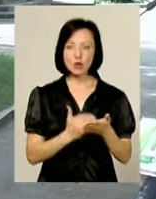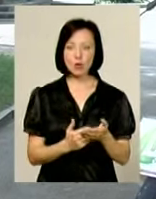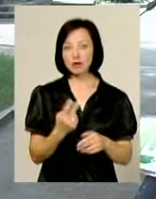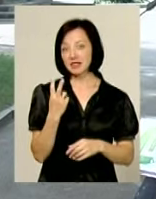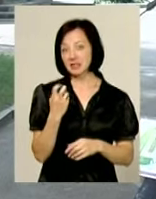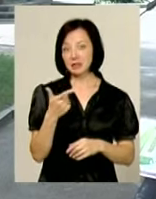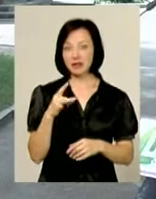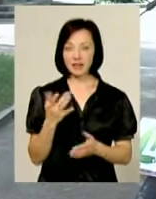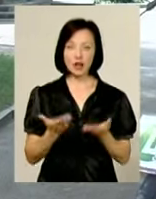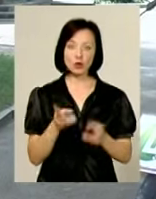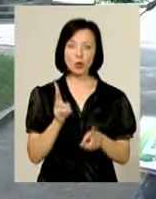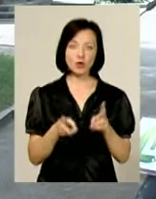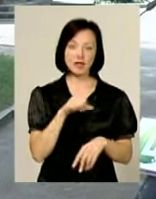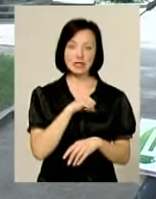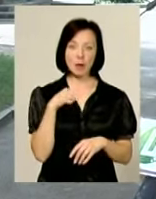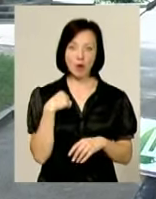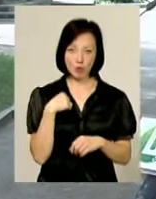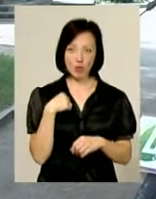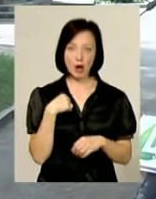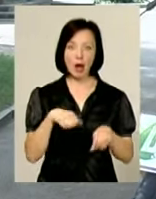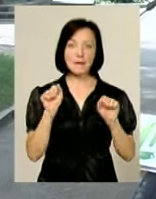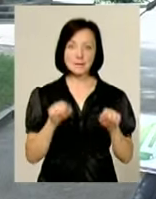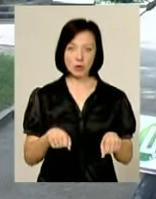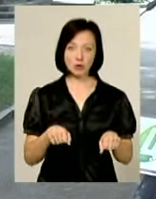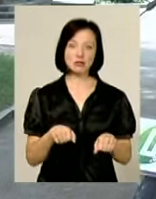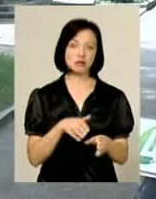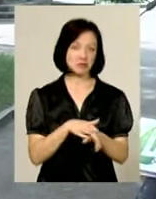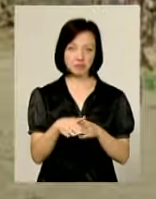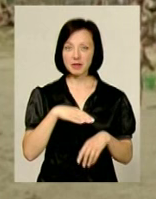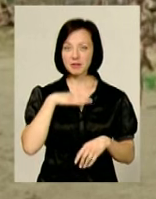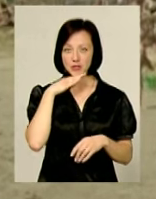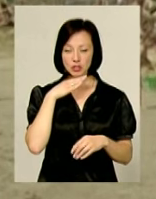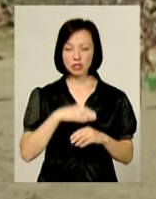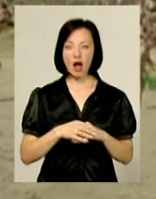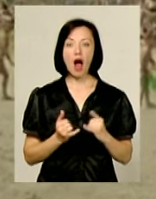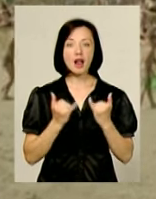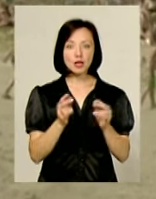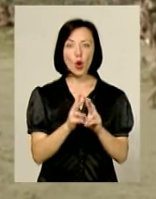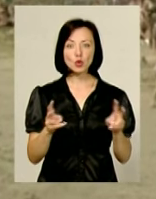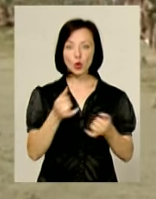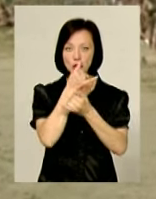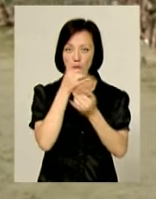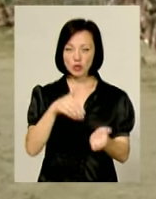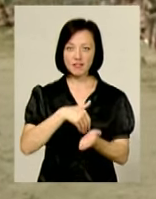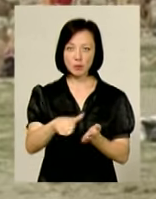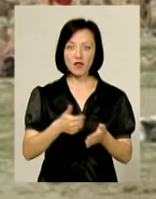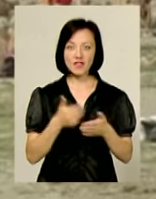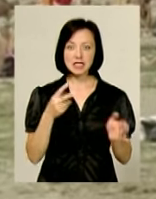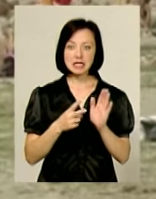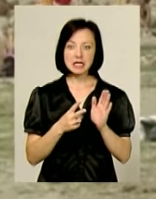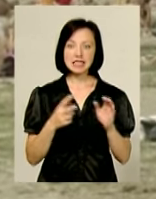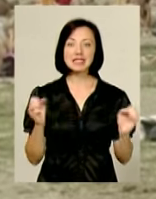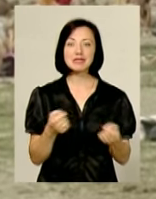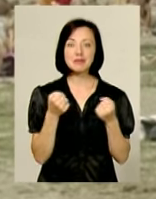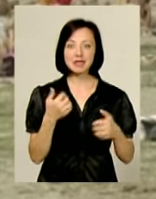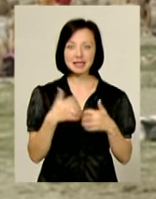200, якщо це готувати самому, може вполне вистачити. А для тих, хто все ж не може відмовитися від зими посеред